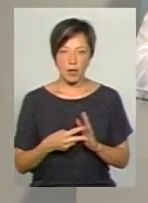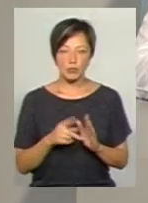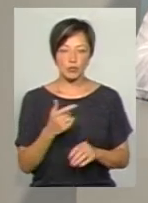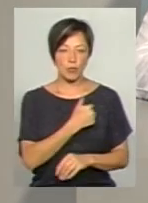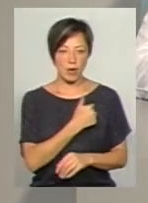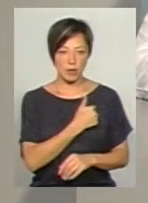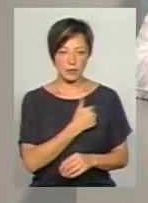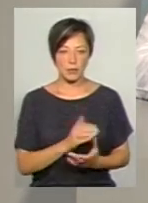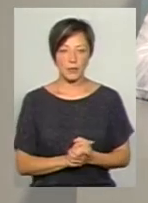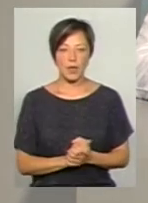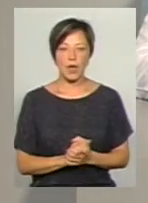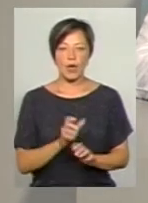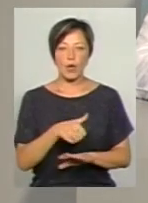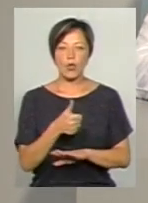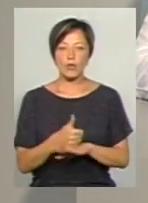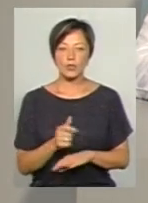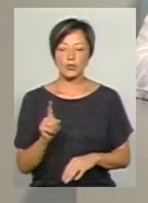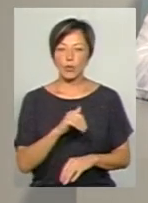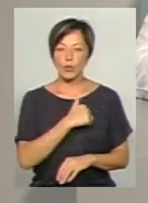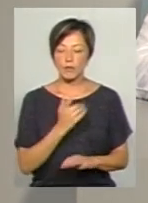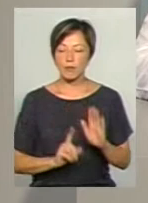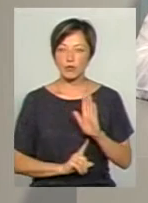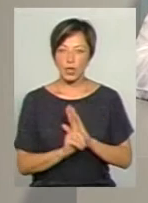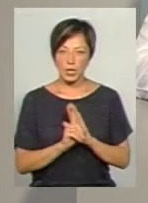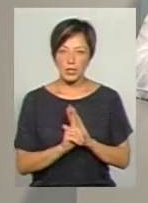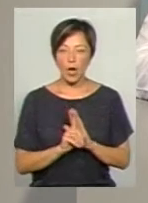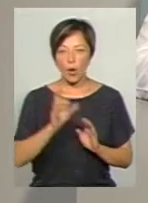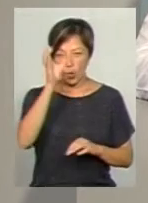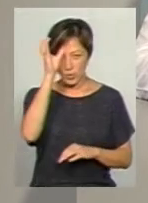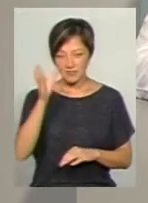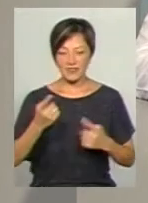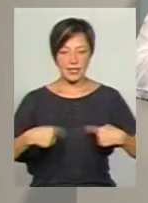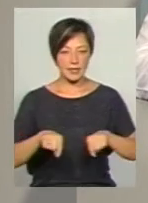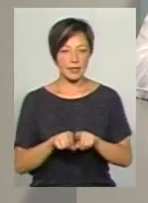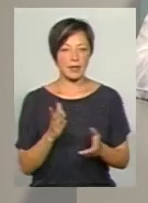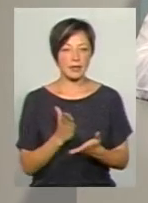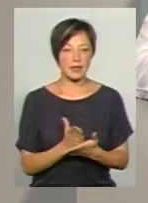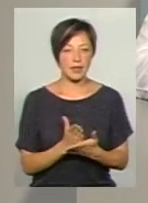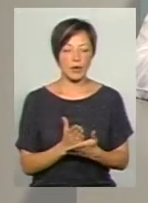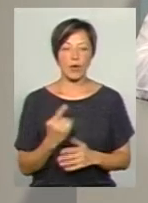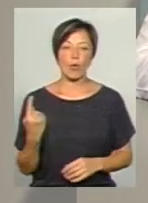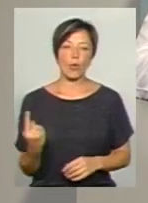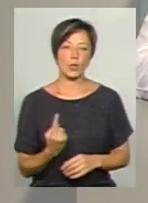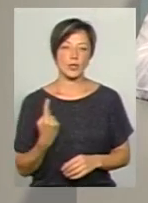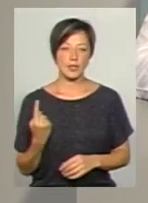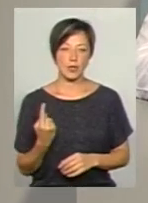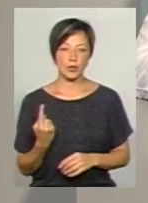прагнемо. Найголовніше, з чого я хотів би почати, що освіта є однією з